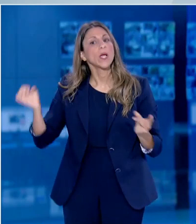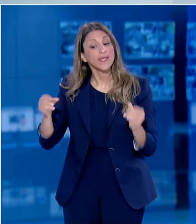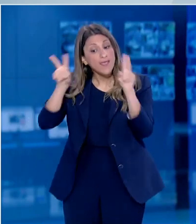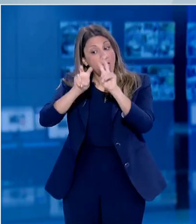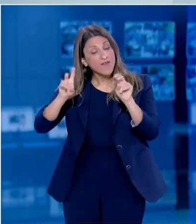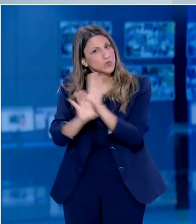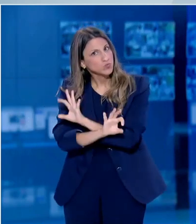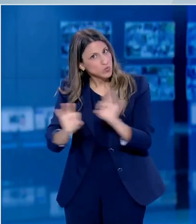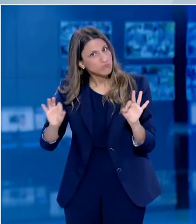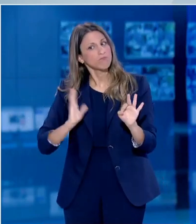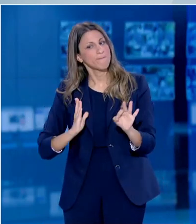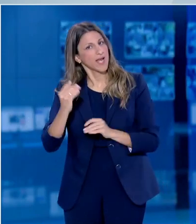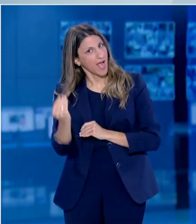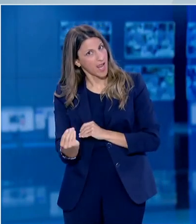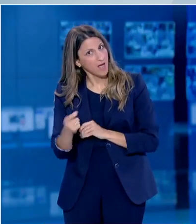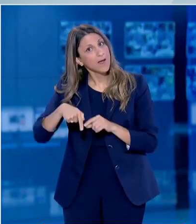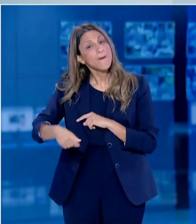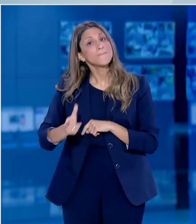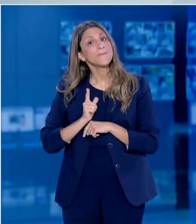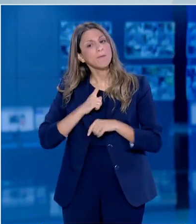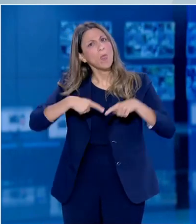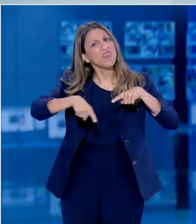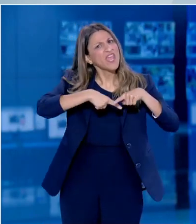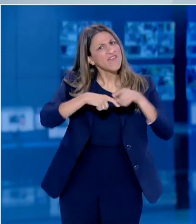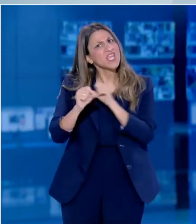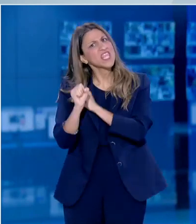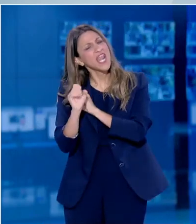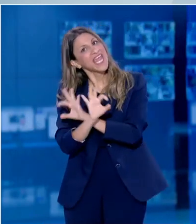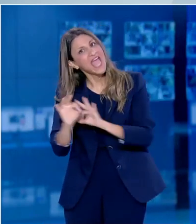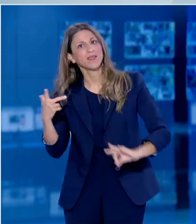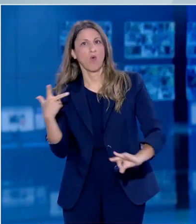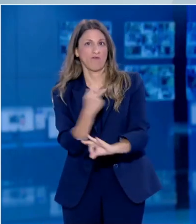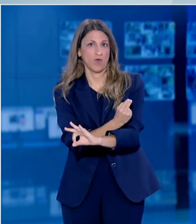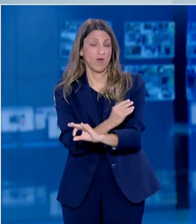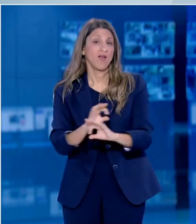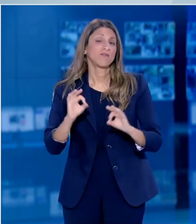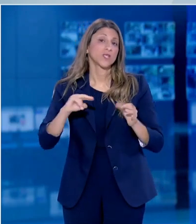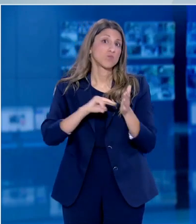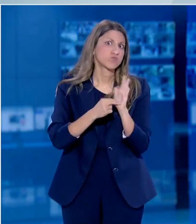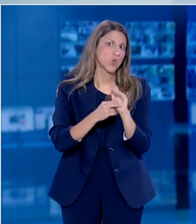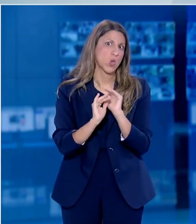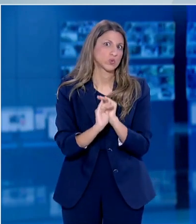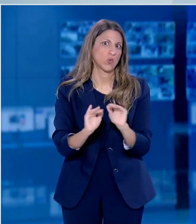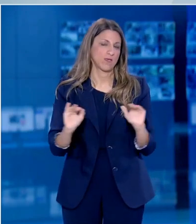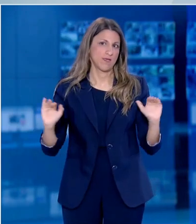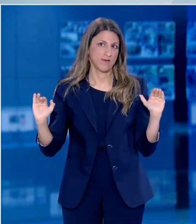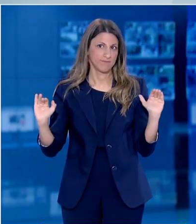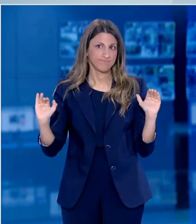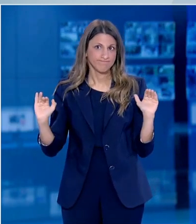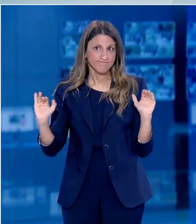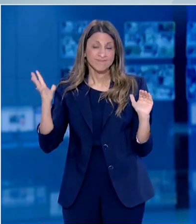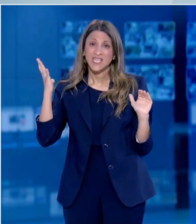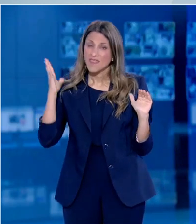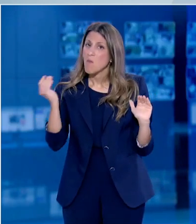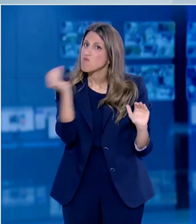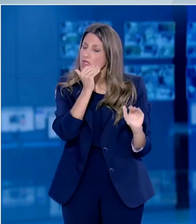μπορεί να υπάρχει ένα εμβόλιο στο τέλος αυτού του έτους ή τις αρχές του επομένου. Χρειάζεται μεγάλη προσοχή. Οι προσπάθειες για παραγωγή εμβολίου να μην γίνονται